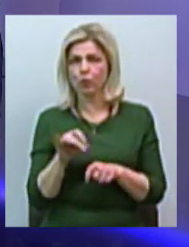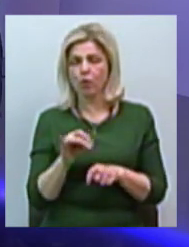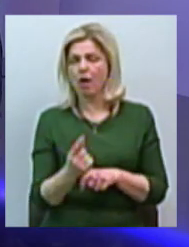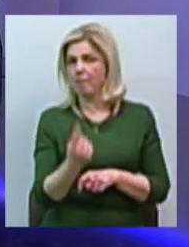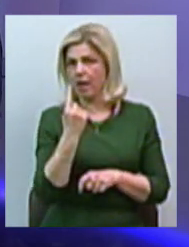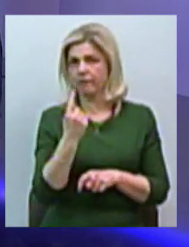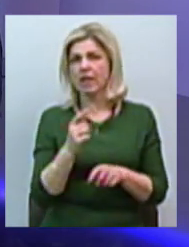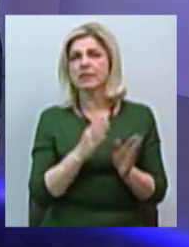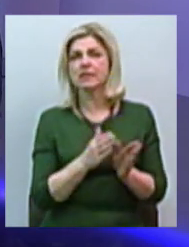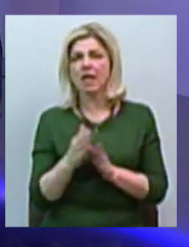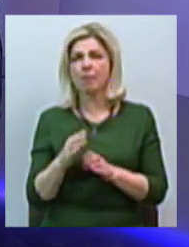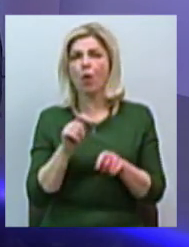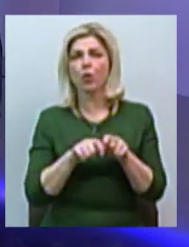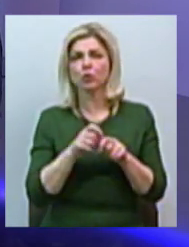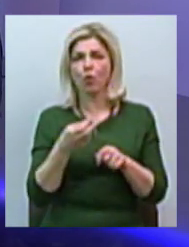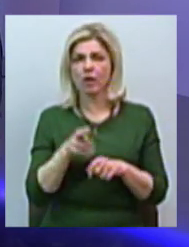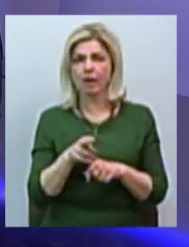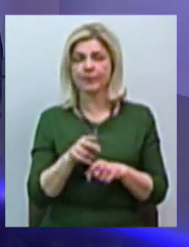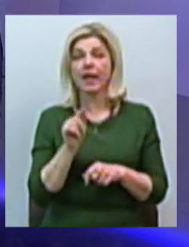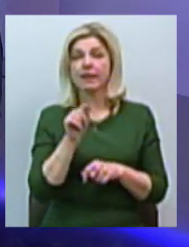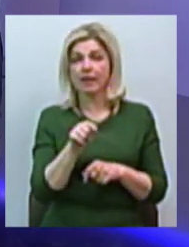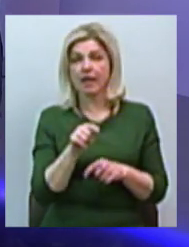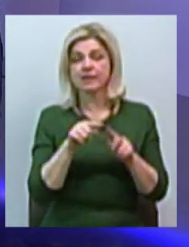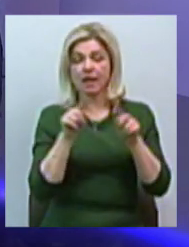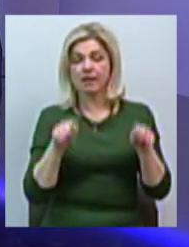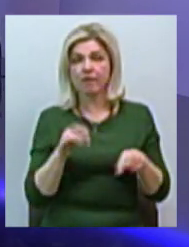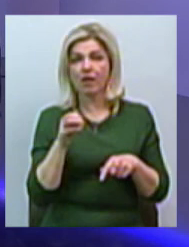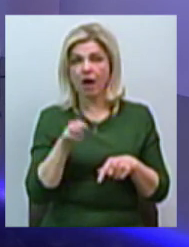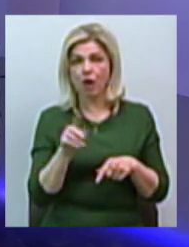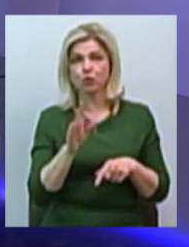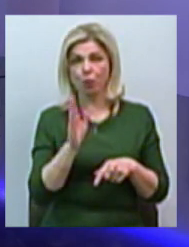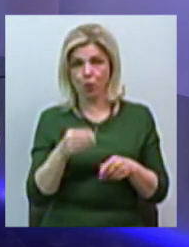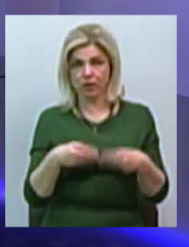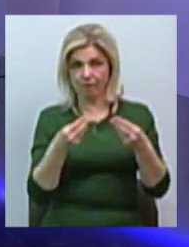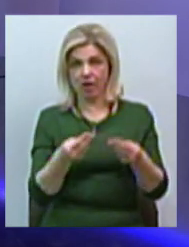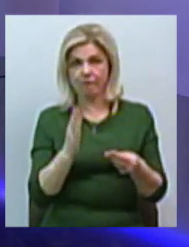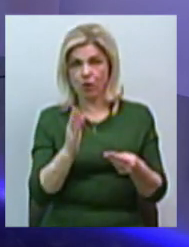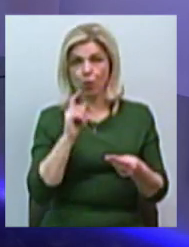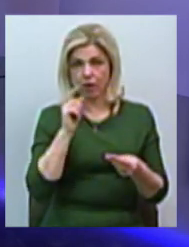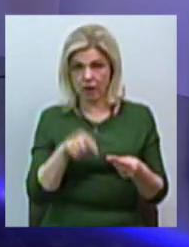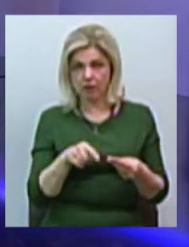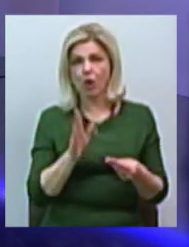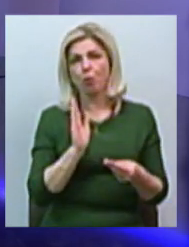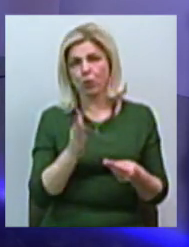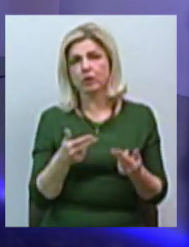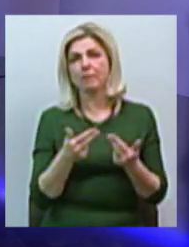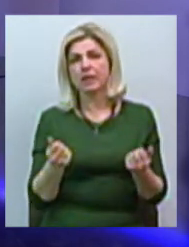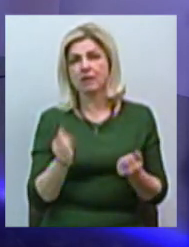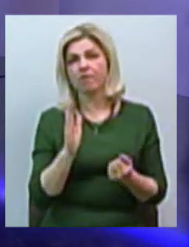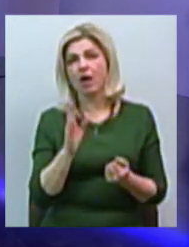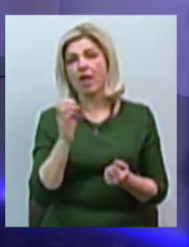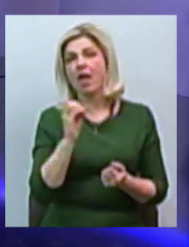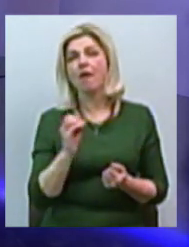контролю. Те сертифікати, які будуть віддаватися в Україні, вони будуть признаватися в європейських